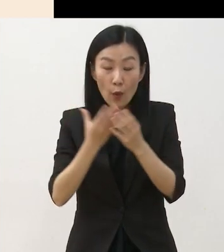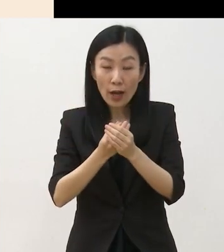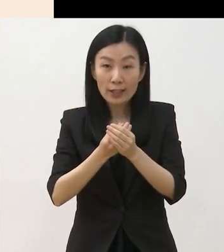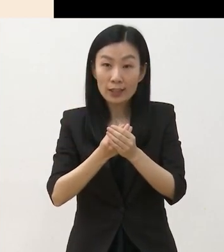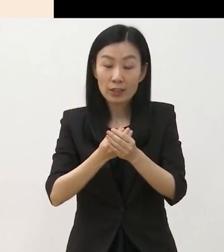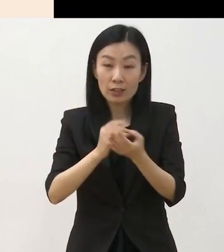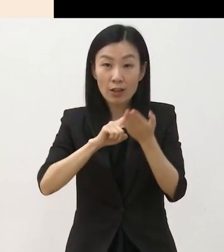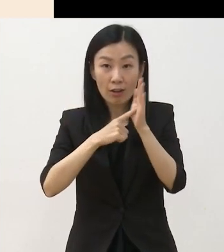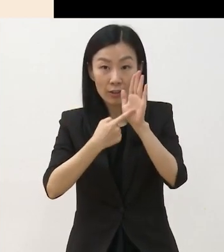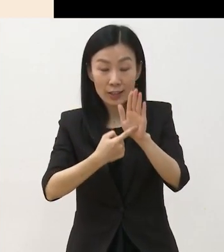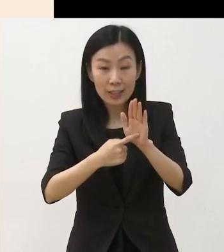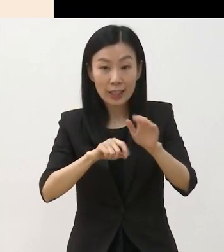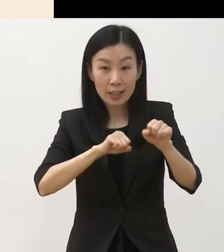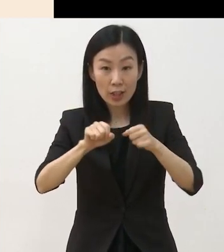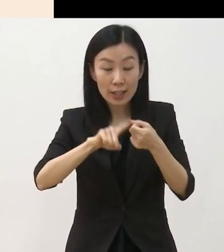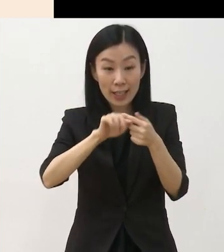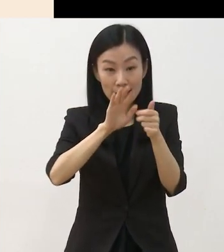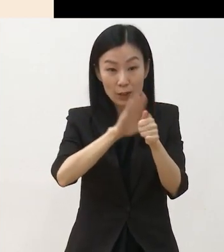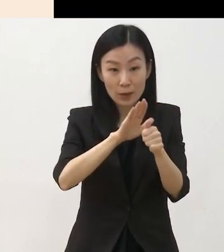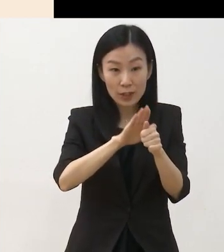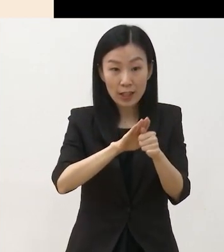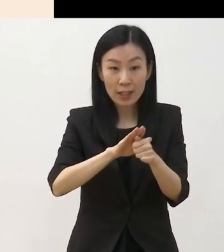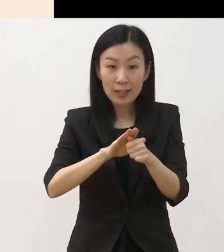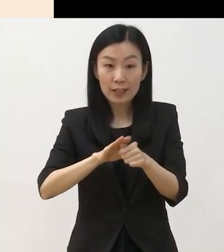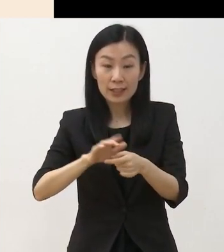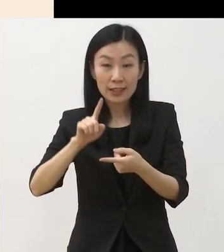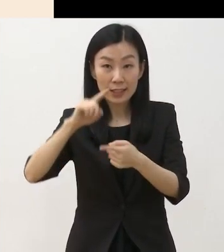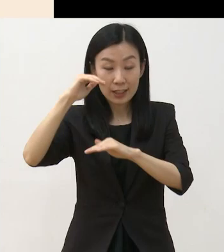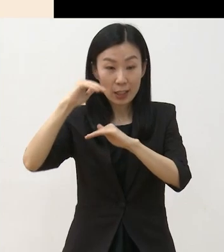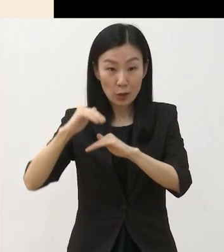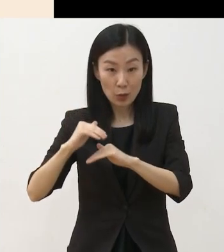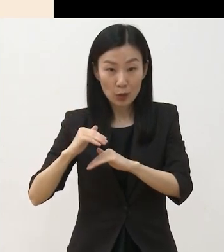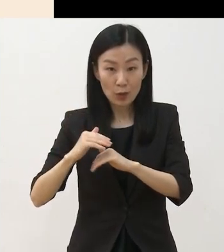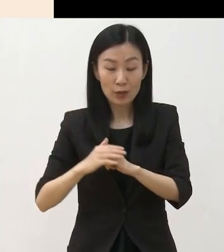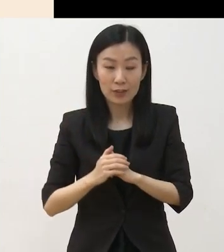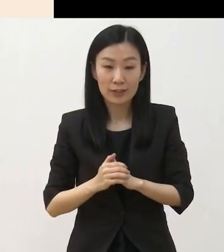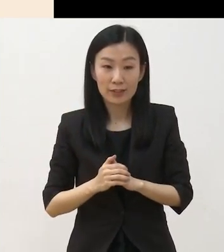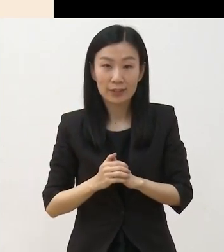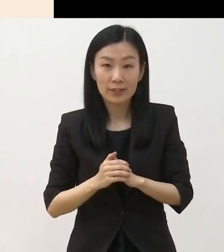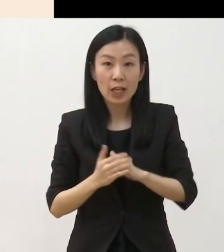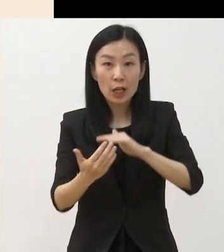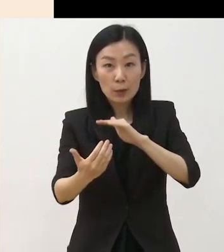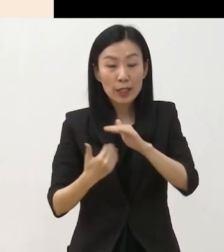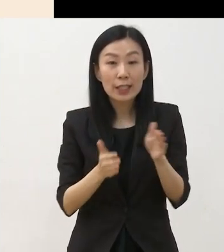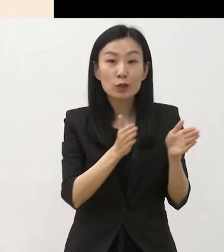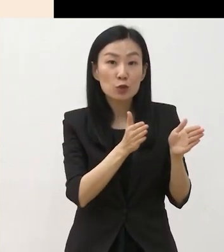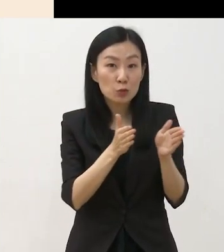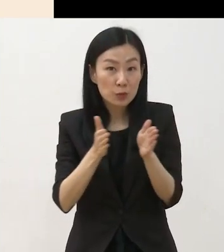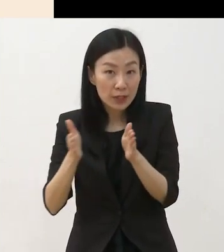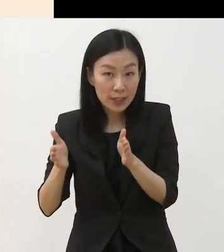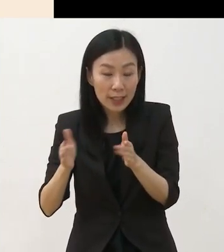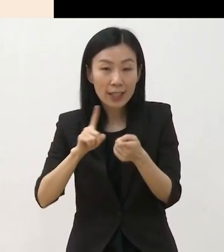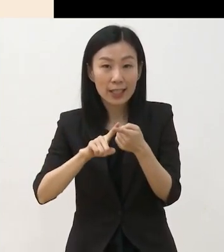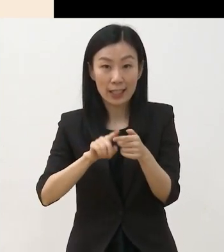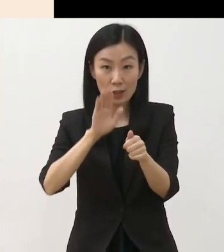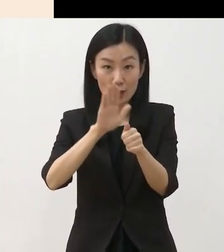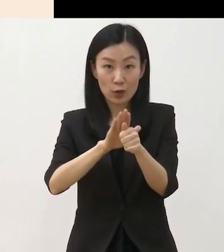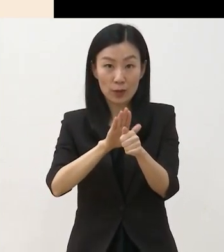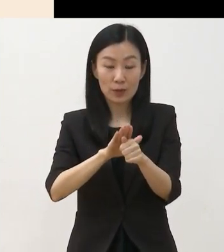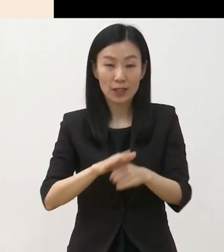창작 실험 활동 지원은 공연을 완성하기 위한 과정 중 사전 제작 준비 단계를 중점 지원합니다